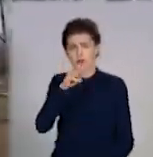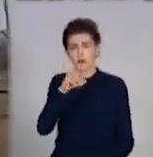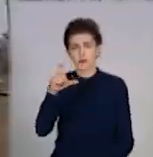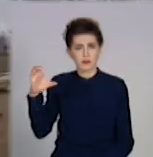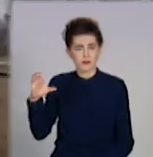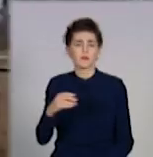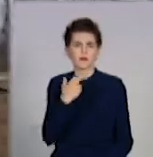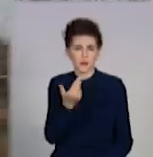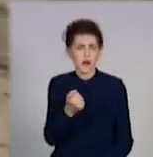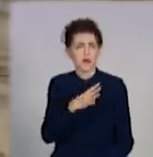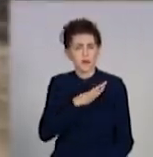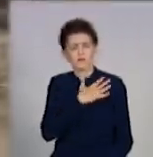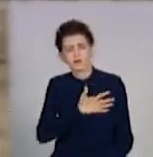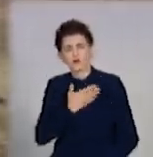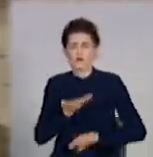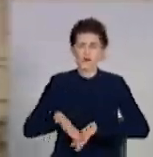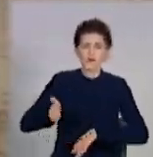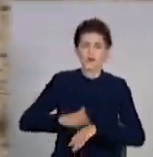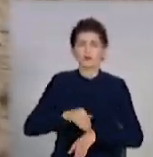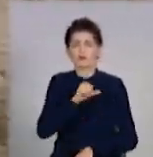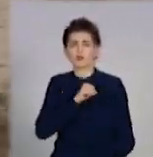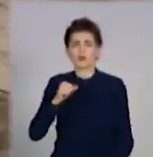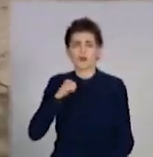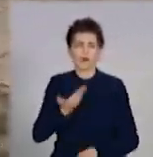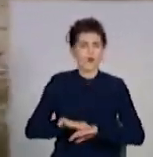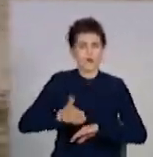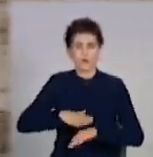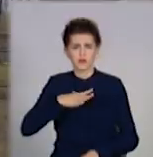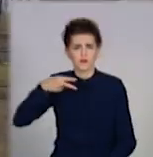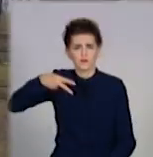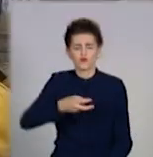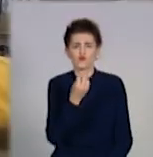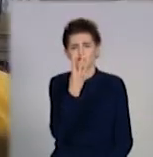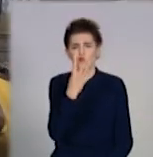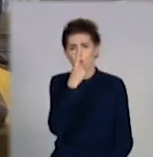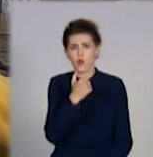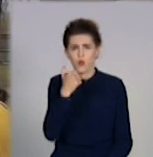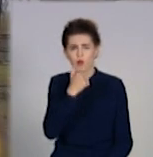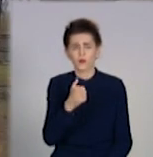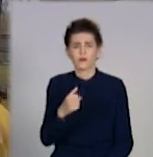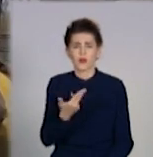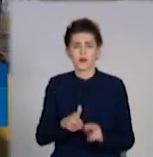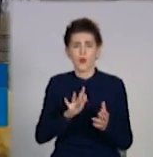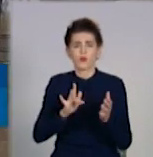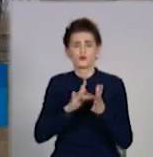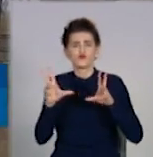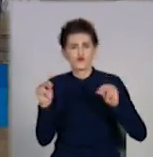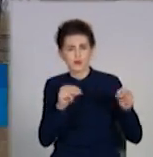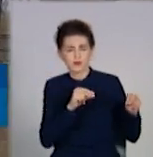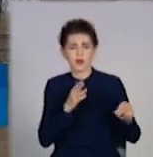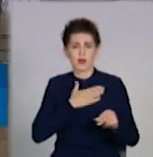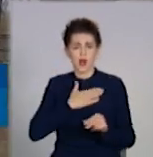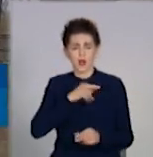довелося пережити чимало. Найбільш стресовим був 2014 рік. Тоді на території міста «Щастя» на території самої